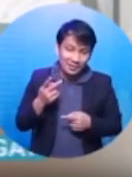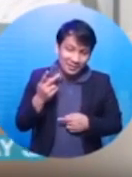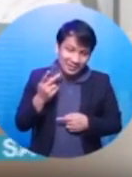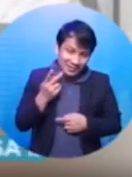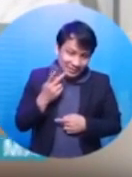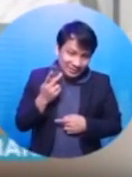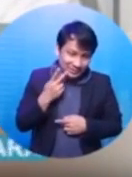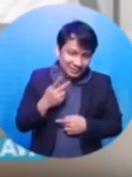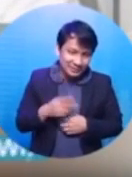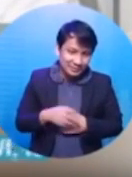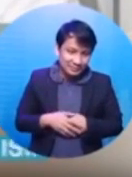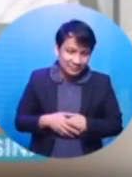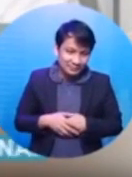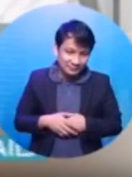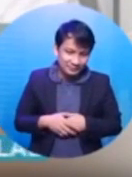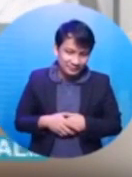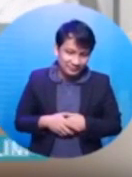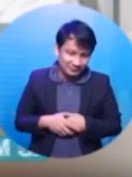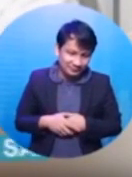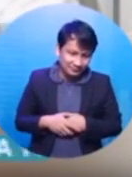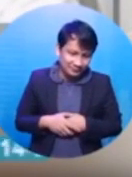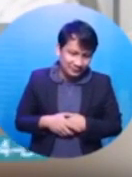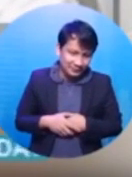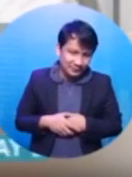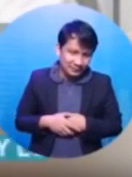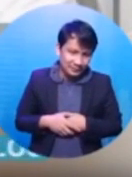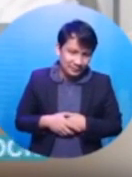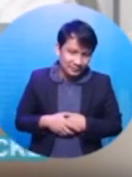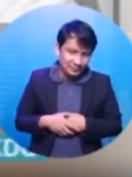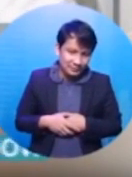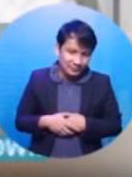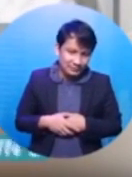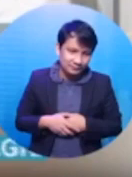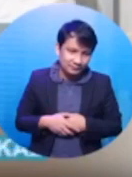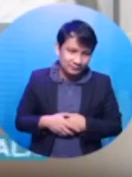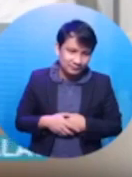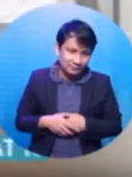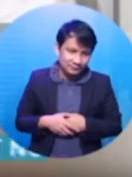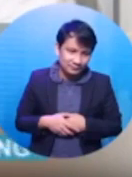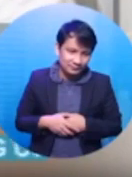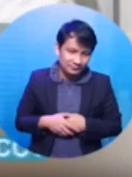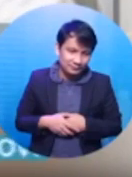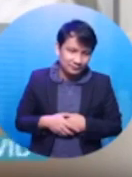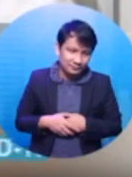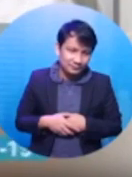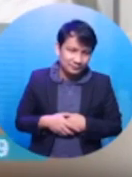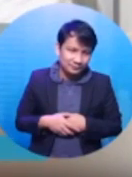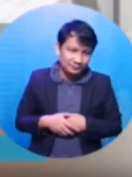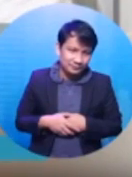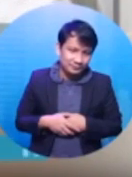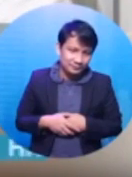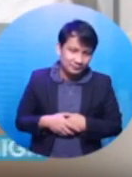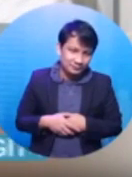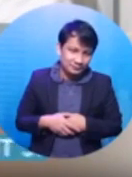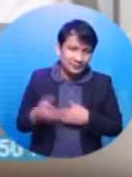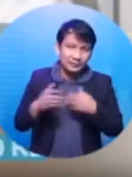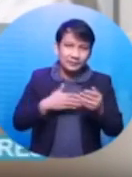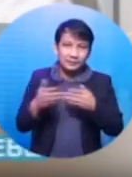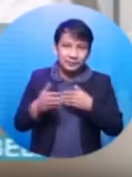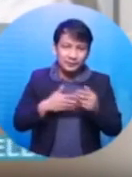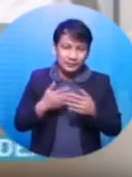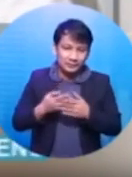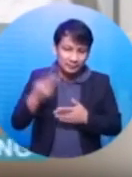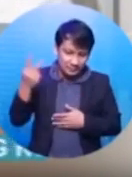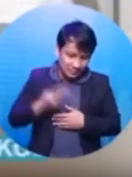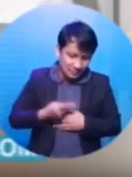ang masabi ko sa'yo, lahat ng ginagawa mo sa'kin, ang mga katotohanan, ikaw at ako lang po ang